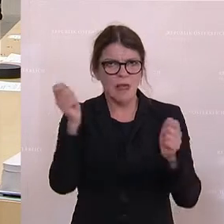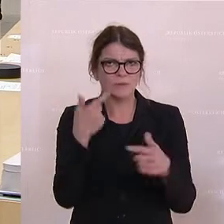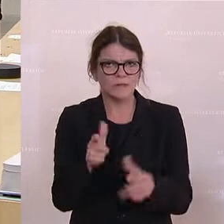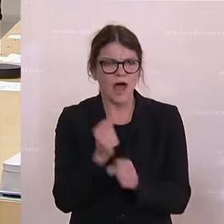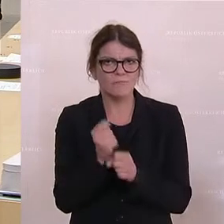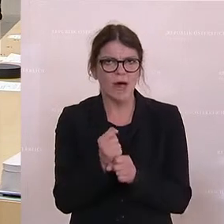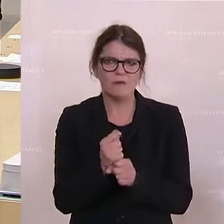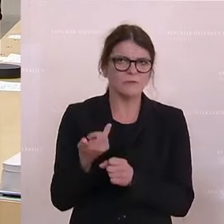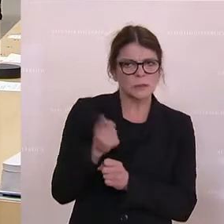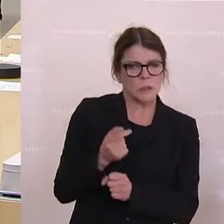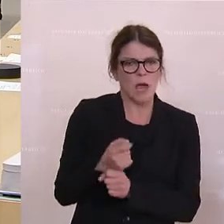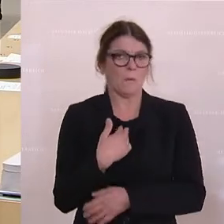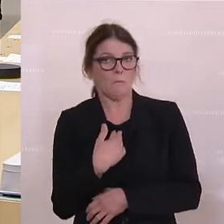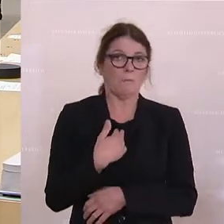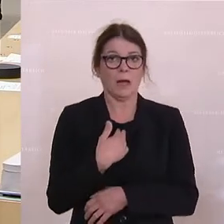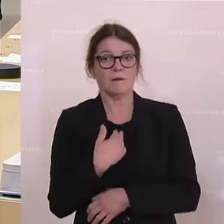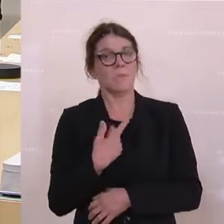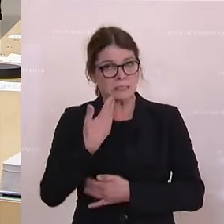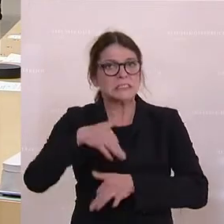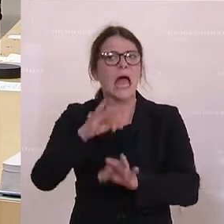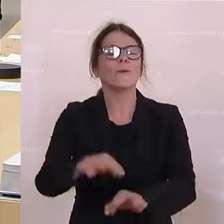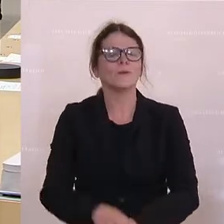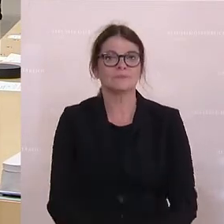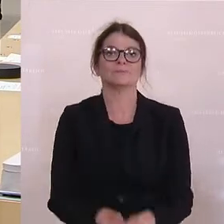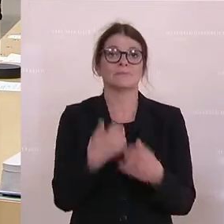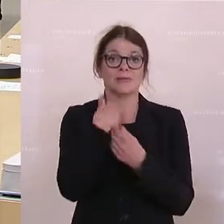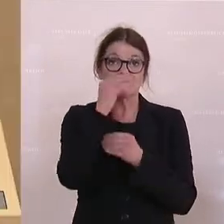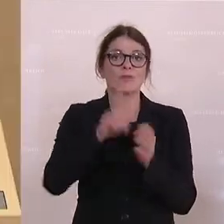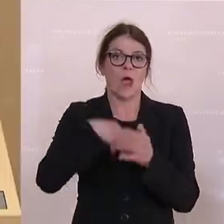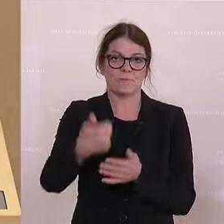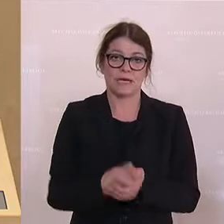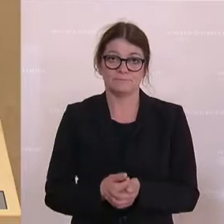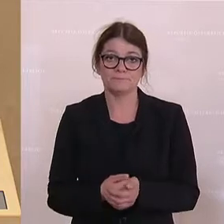Am Wort ist nun Nurt Nielmanns von der SPÖ. sage es Ihnen nachher noch einmal.